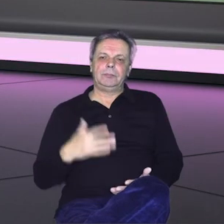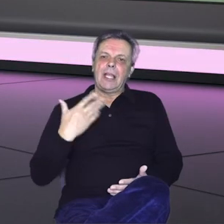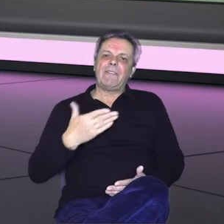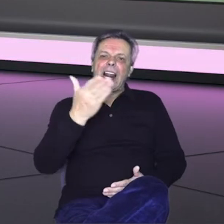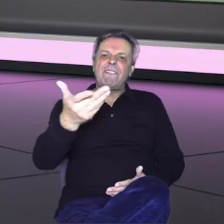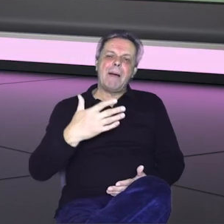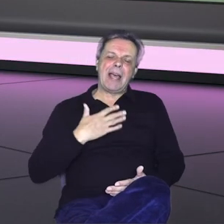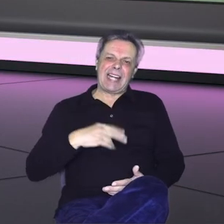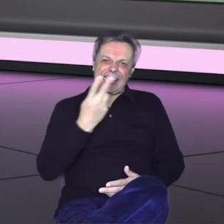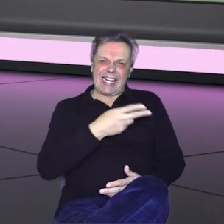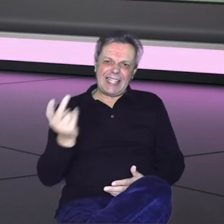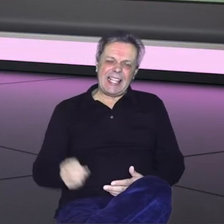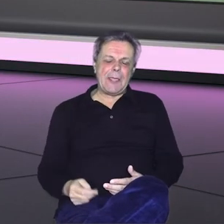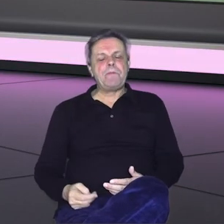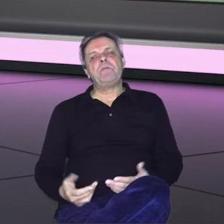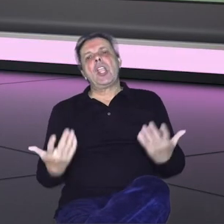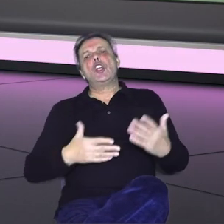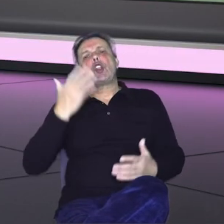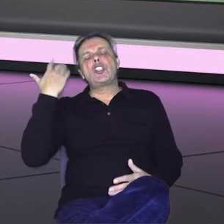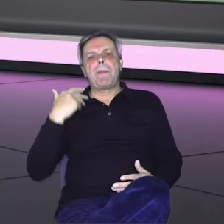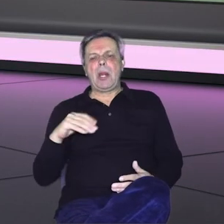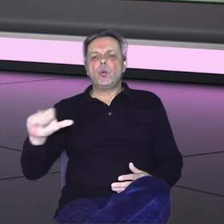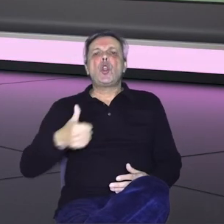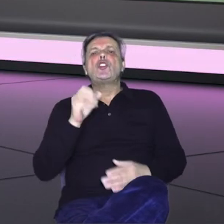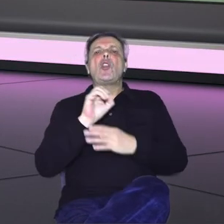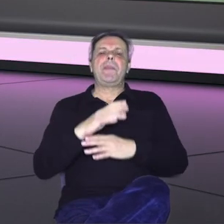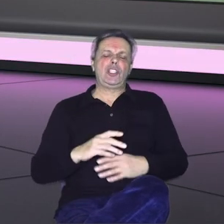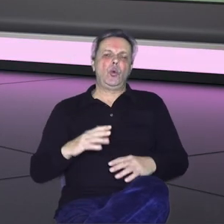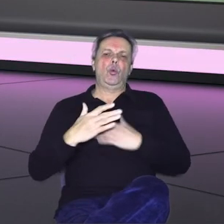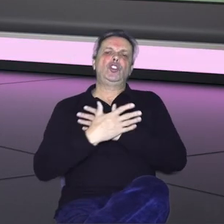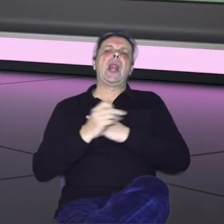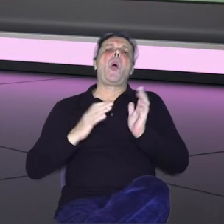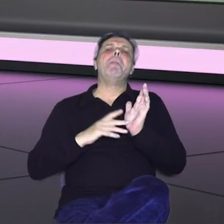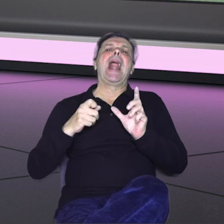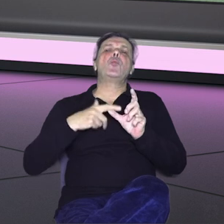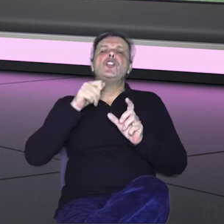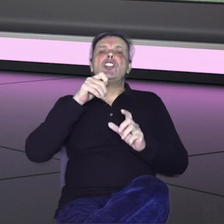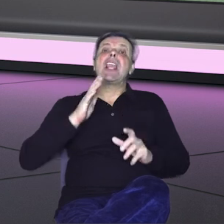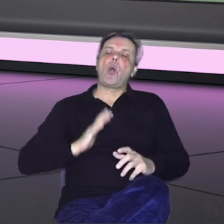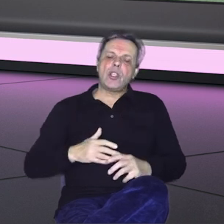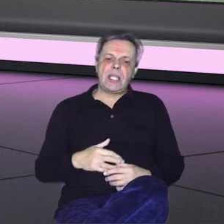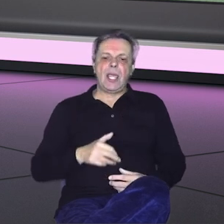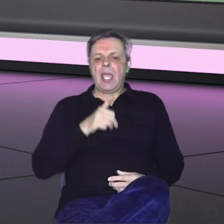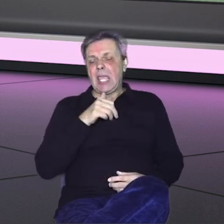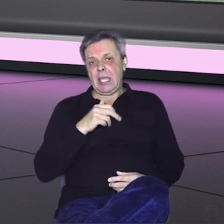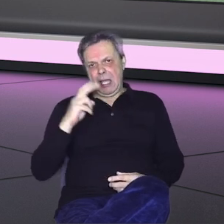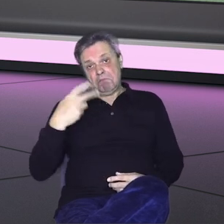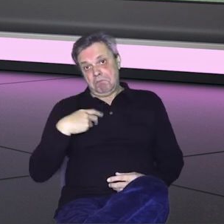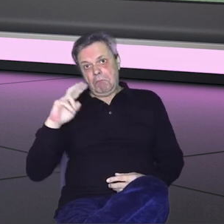Hvala i vama, dragi gledateljici i gledatelji, što ste bili uz još jednu emisiju Željko Marušić i Gosti. I